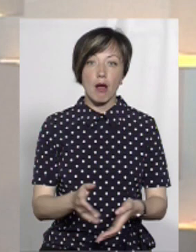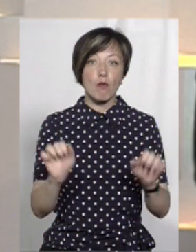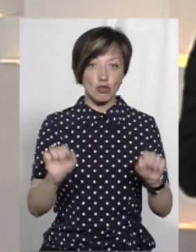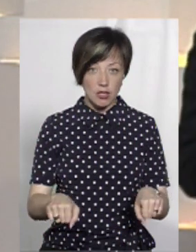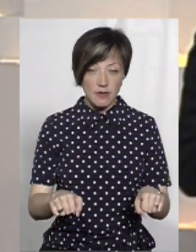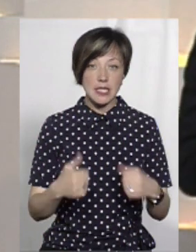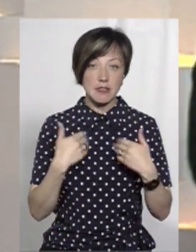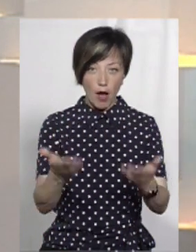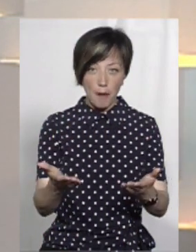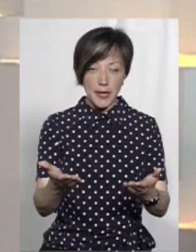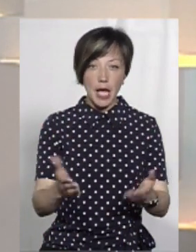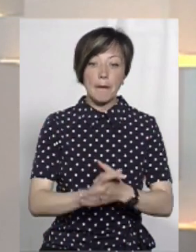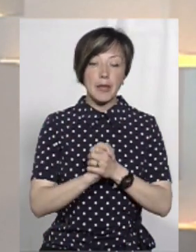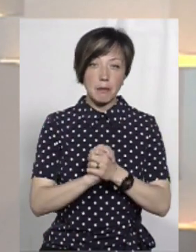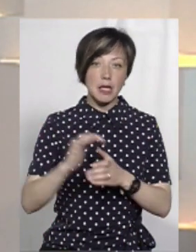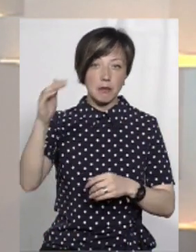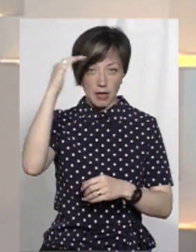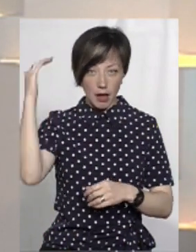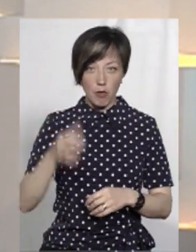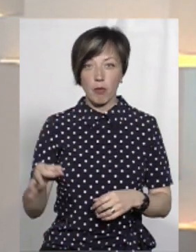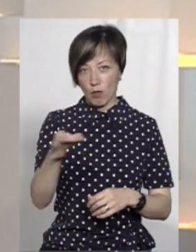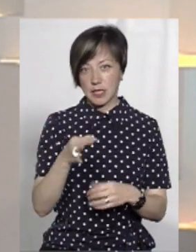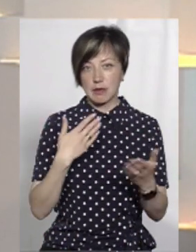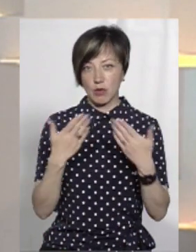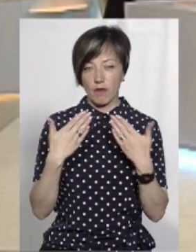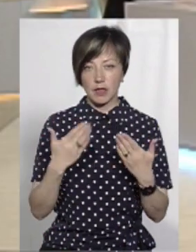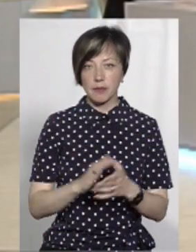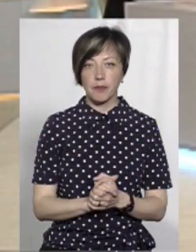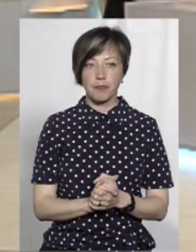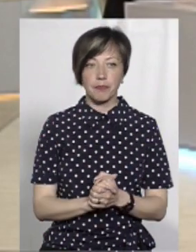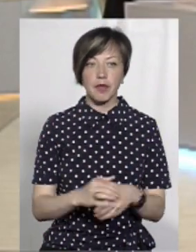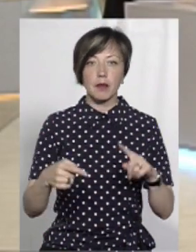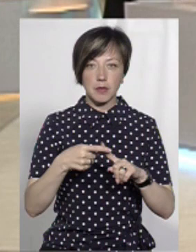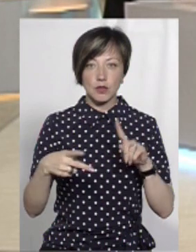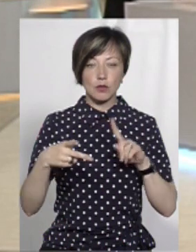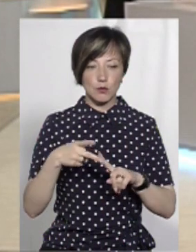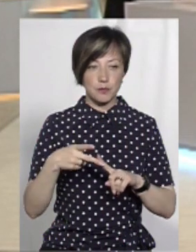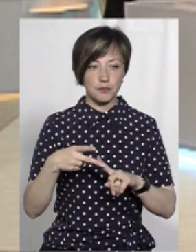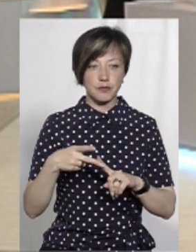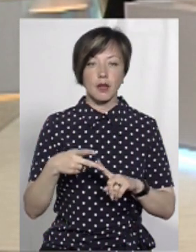можливість з вами під мирним небом Хмельниччини спілкуватися. Стосовно зарплат.